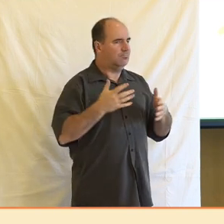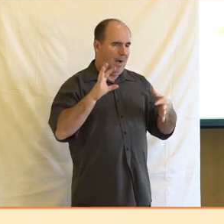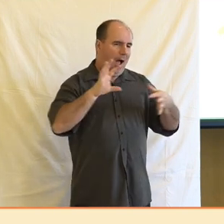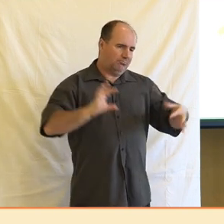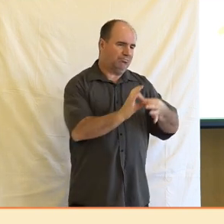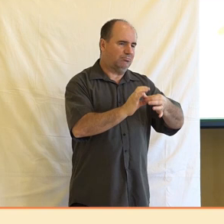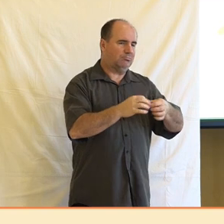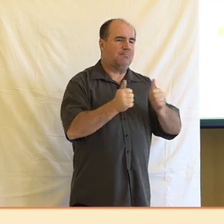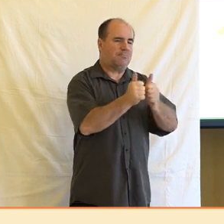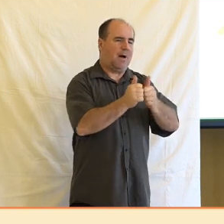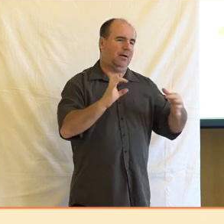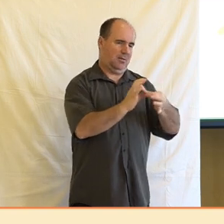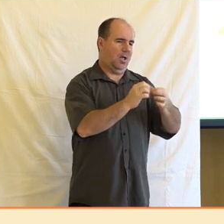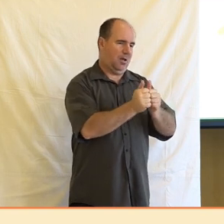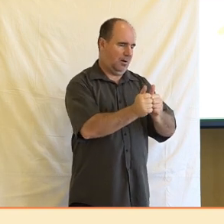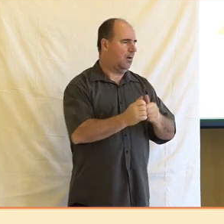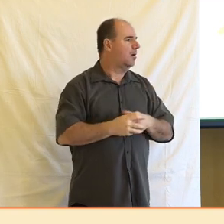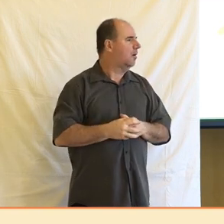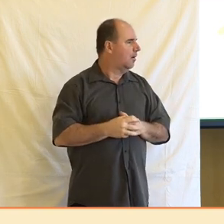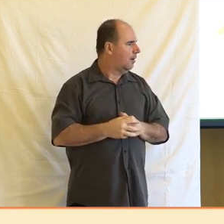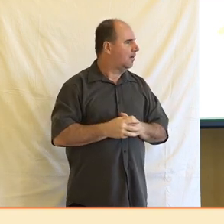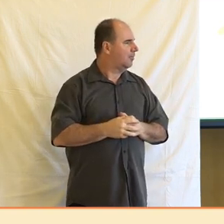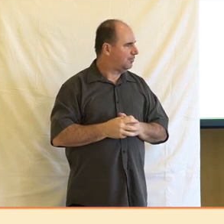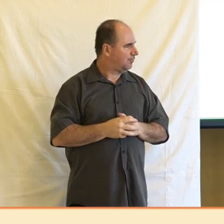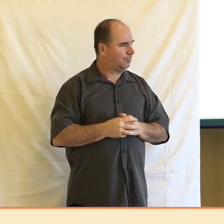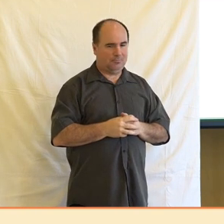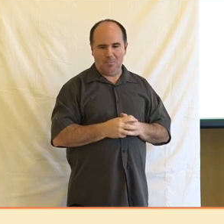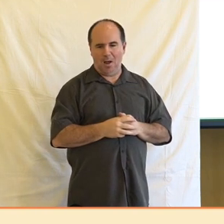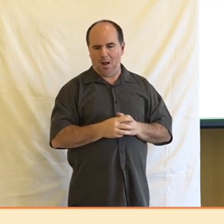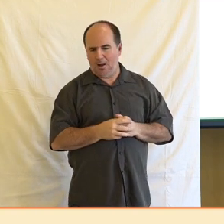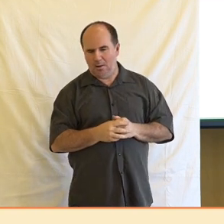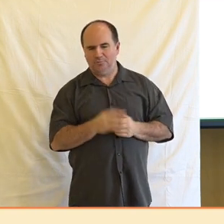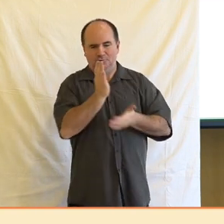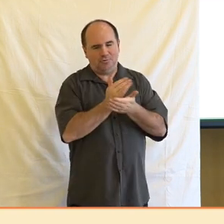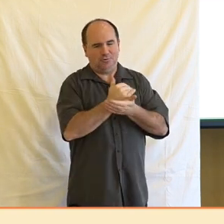kteří tento svazek ať už dobrovolně nebo nedobrovolně ukončili.